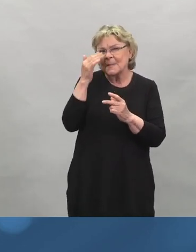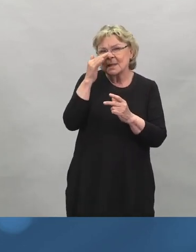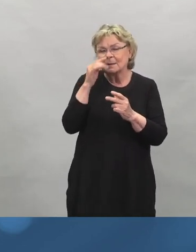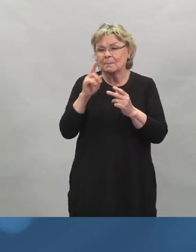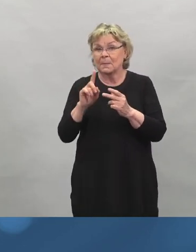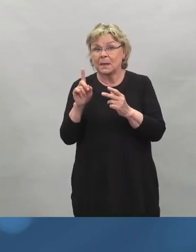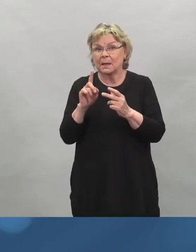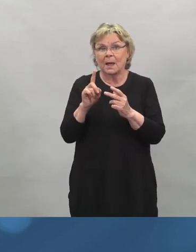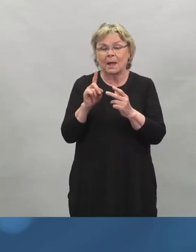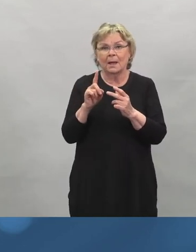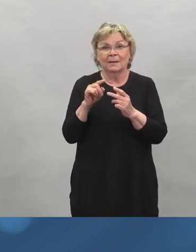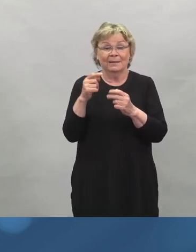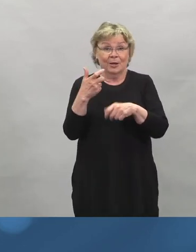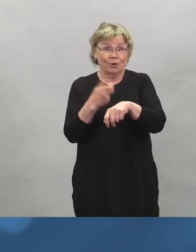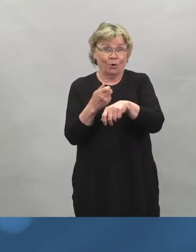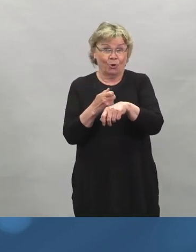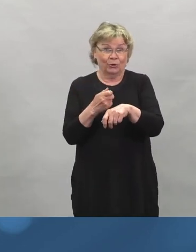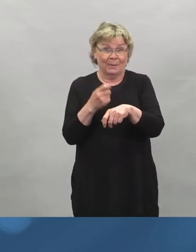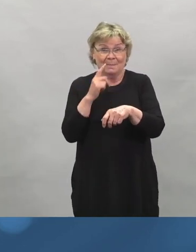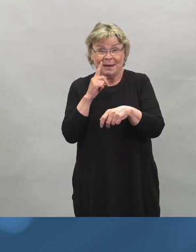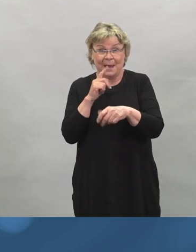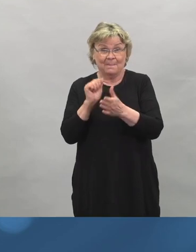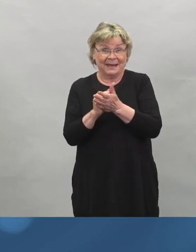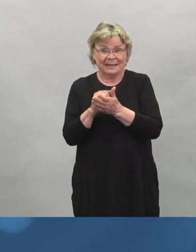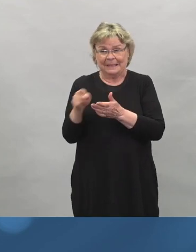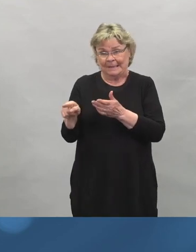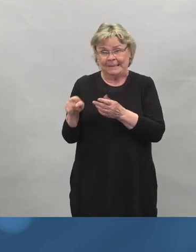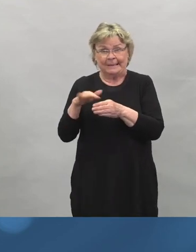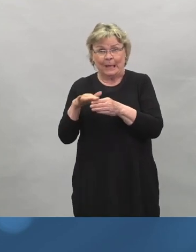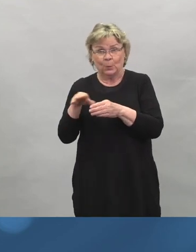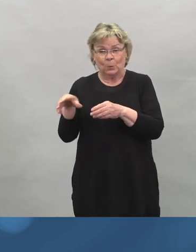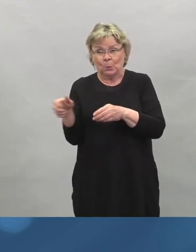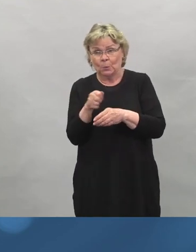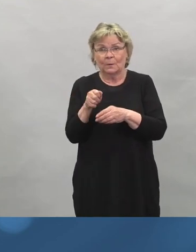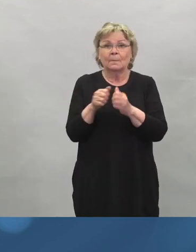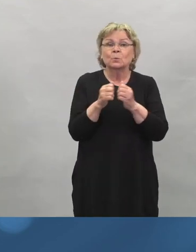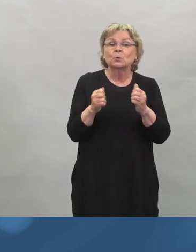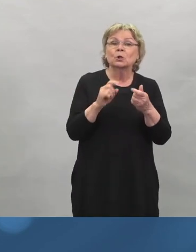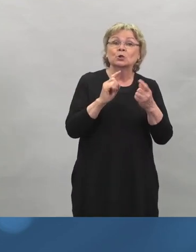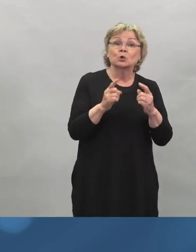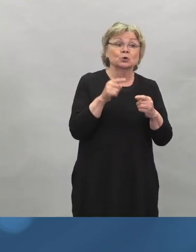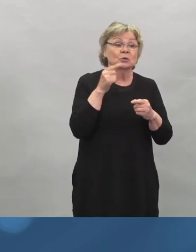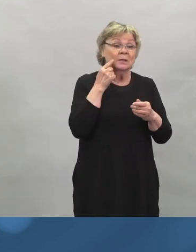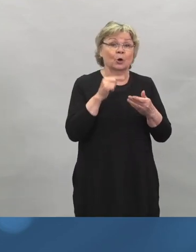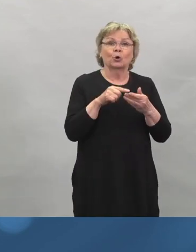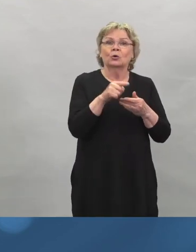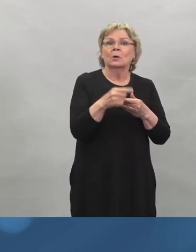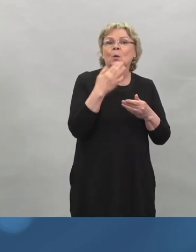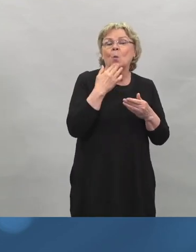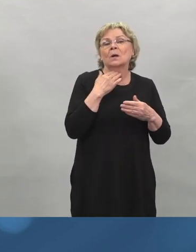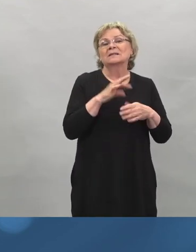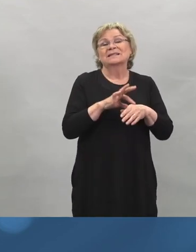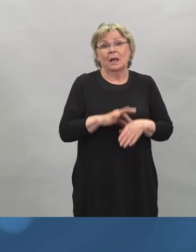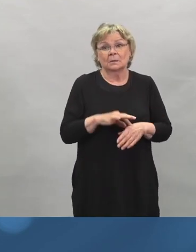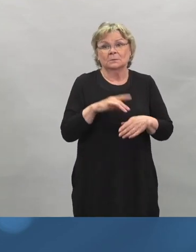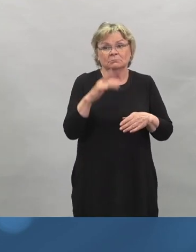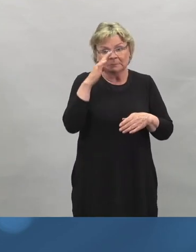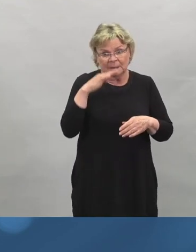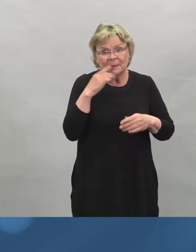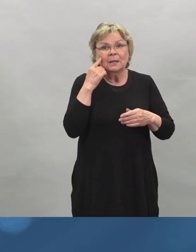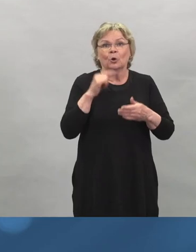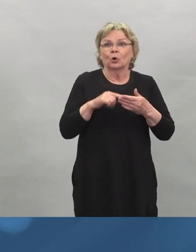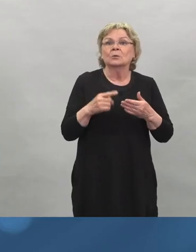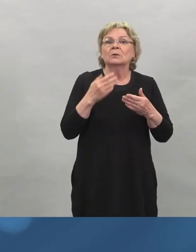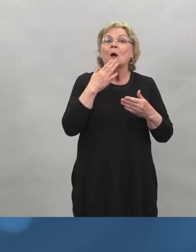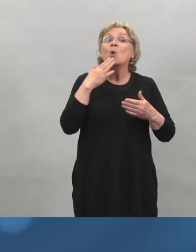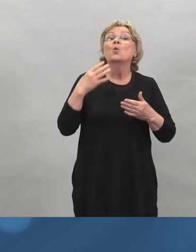perusteella. Mutta noin lähtökohtaisesti, mitä sairaampi ihminen on, niin sitä enemmän hän yleensä hyötyy koronarokotuksesta, koska silloin infektio